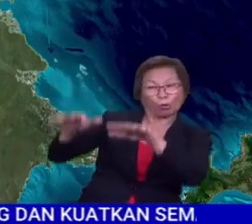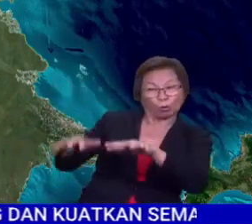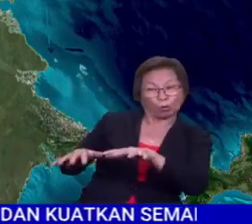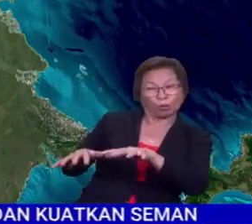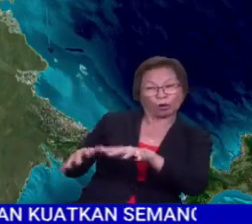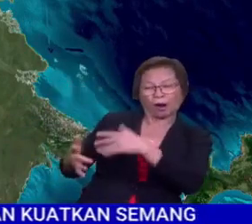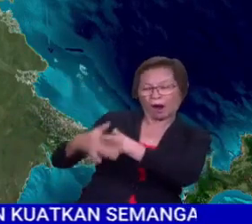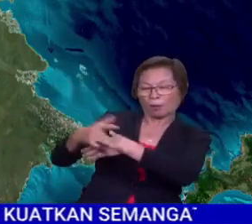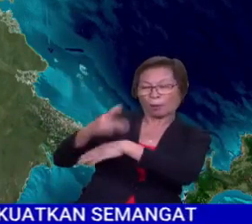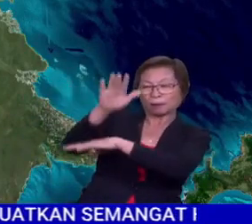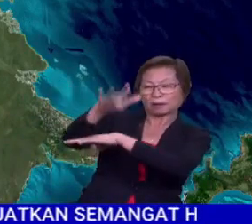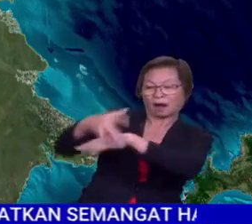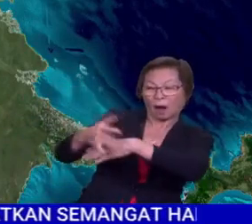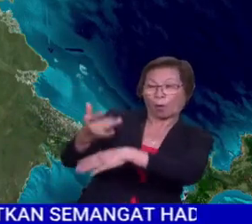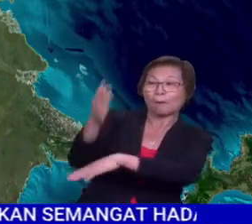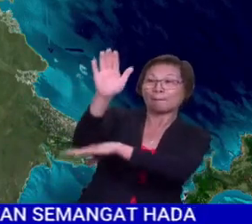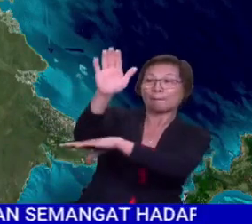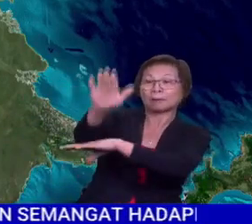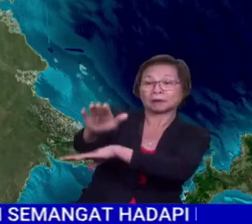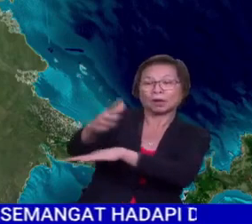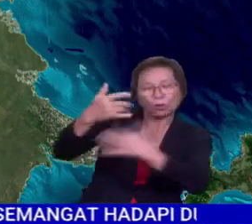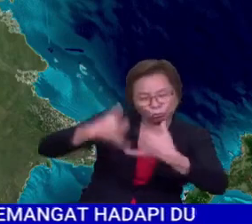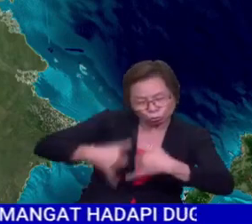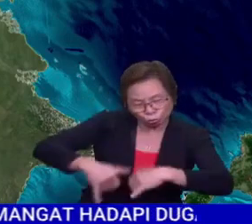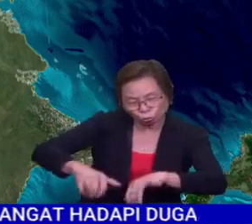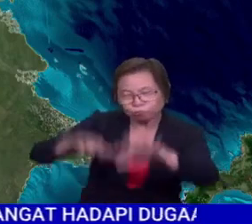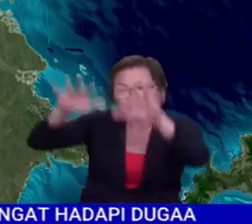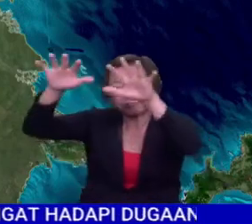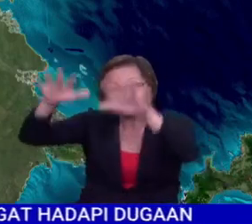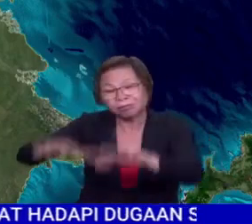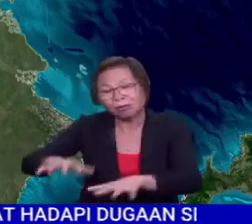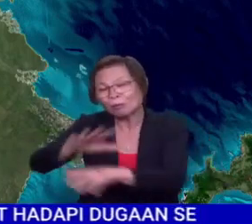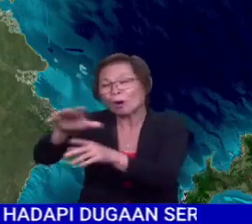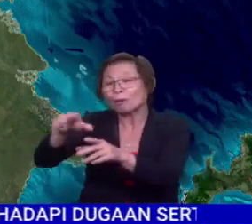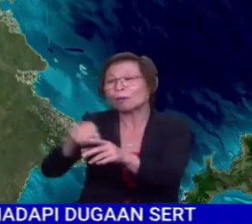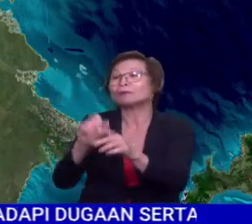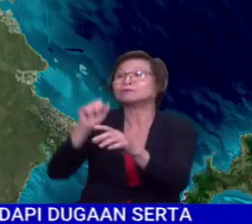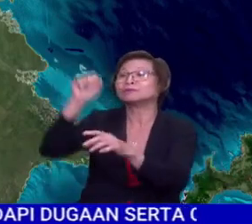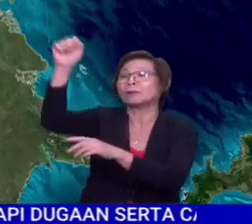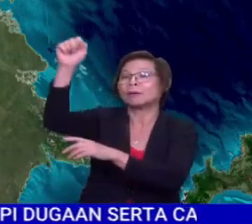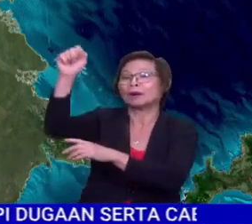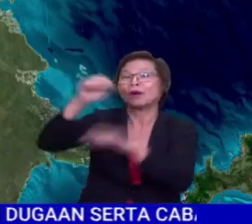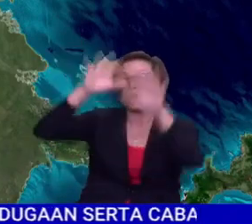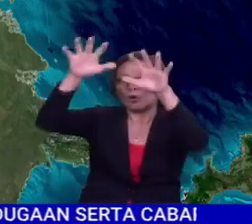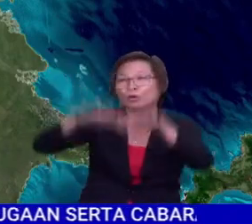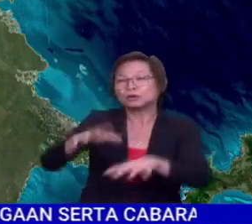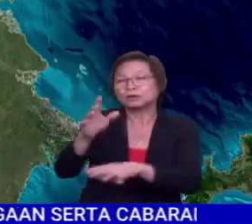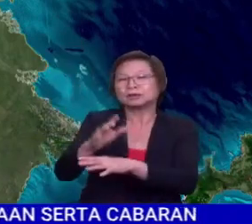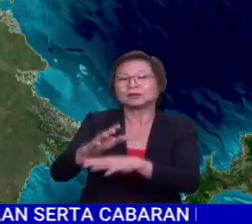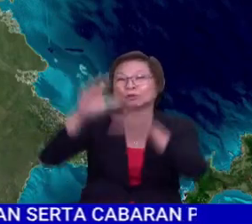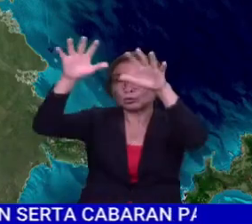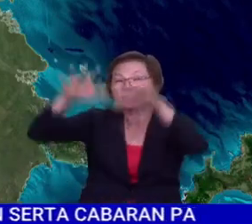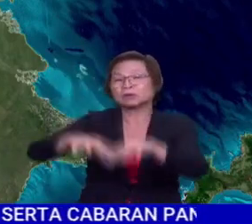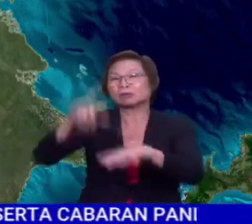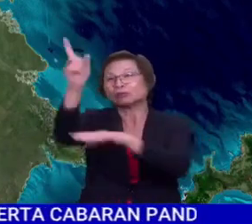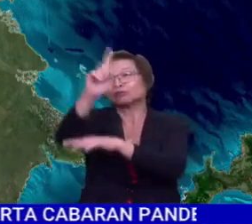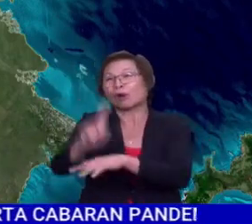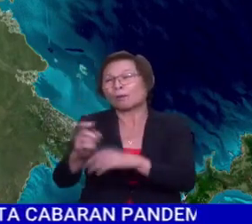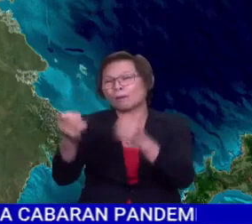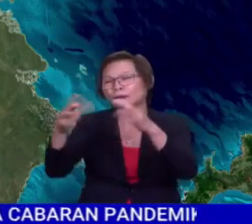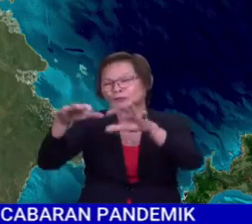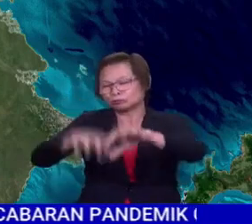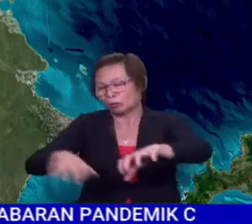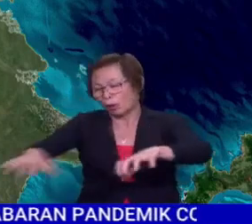awal petang tadi masih lagi terus berlaku melibatkan negeri Sabah. Hujan besar terlibat petir di kebanyakan